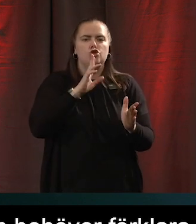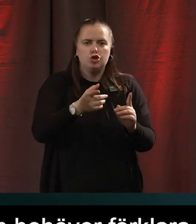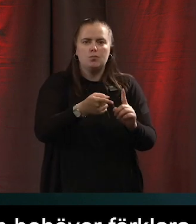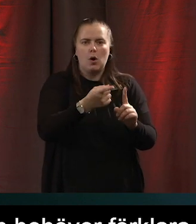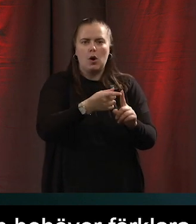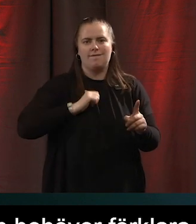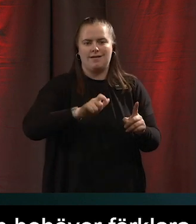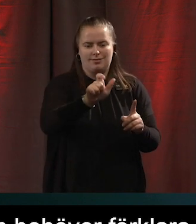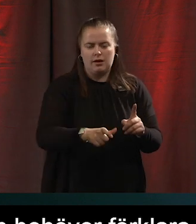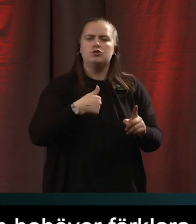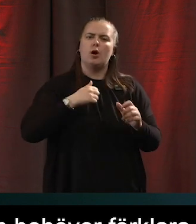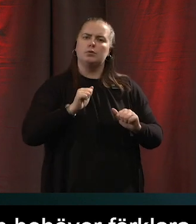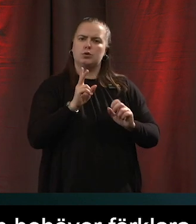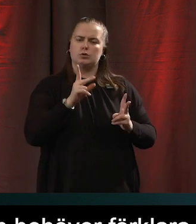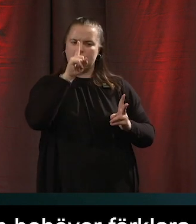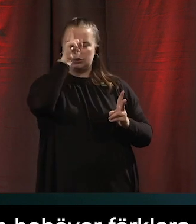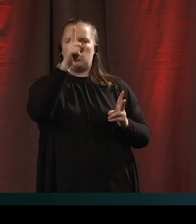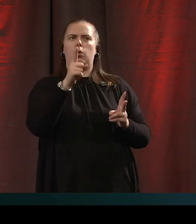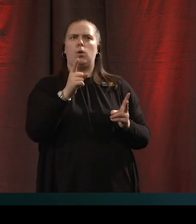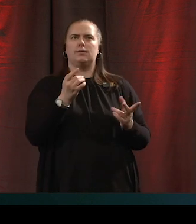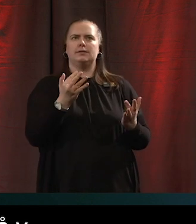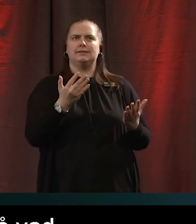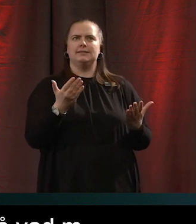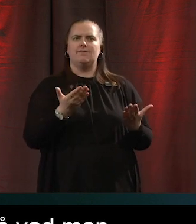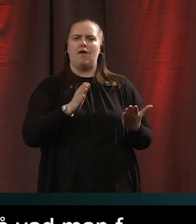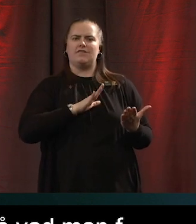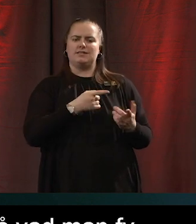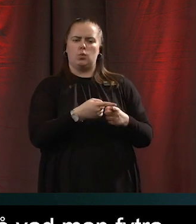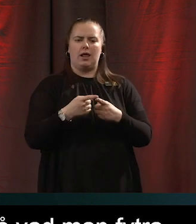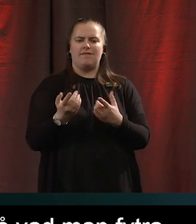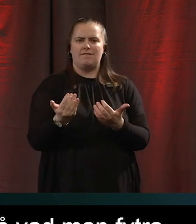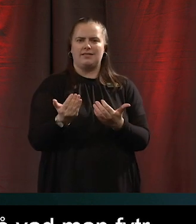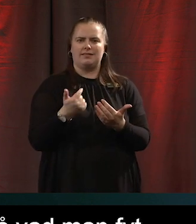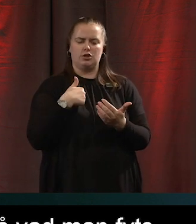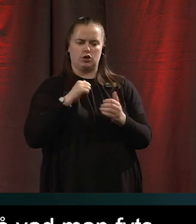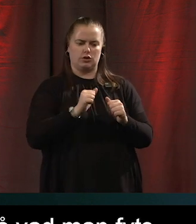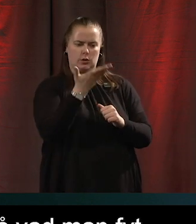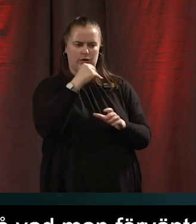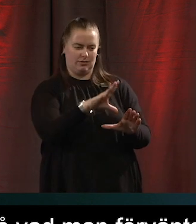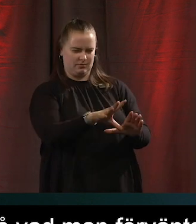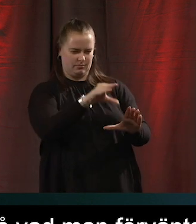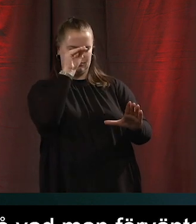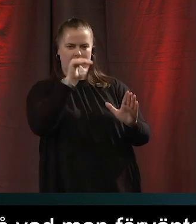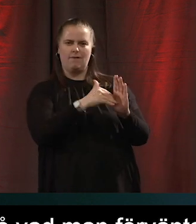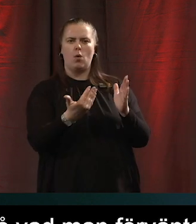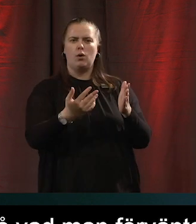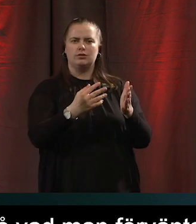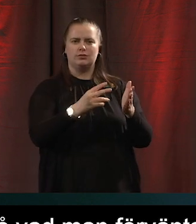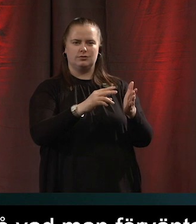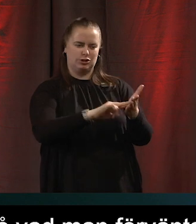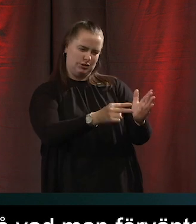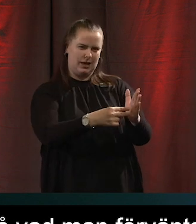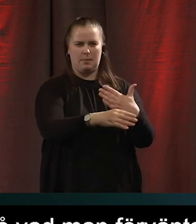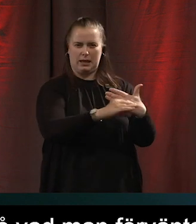förstå vad man förväntas uppfatta utifrån gränssnittet och sen kunna säga till sig själv eller till användaren att